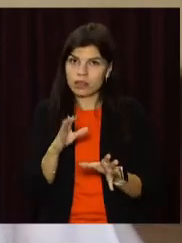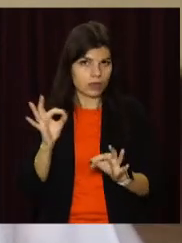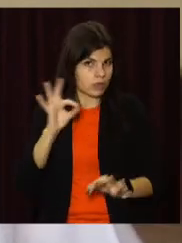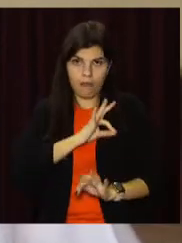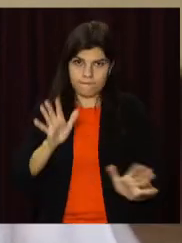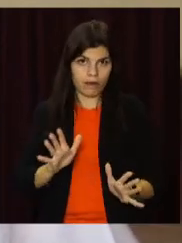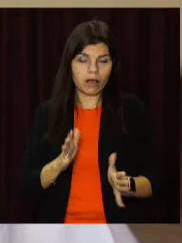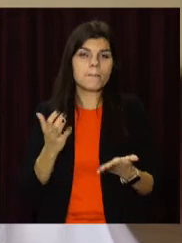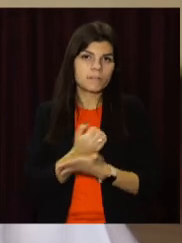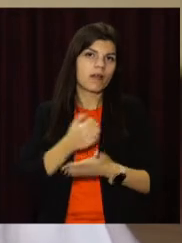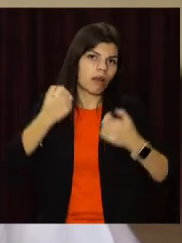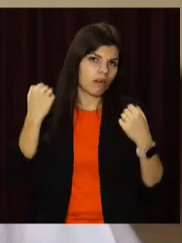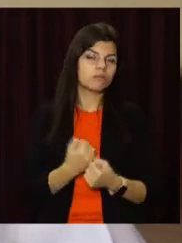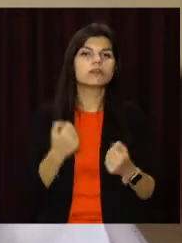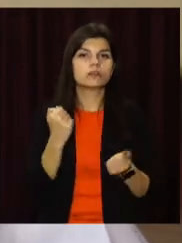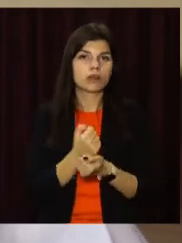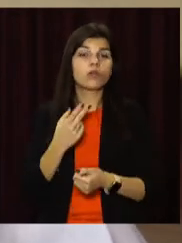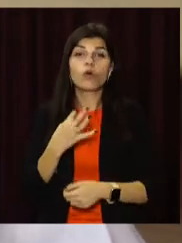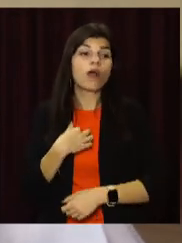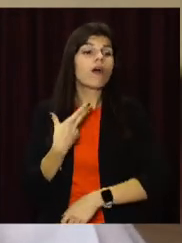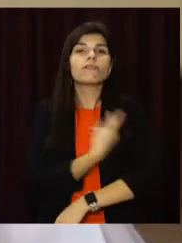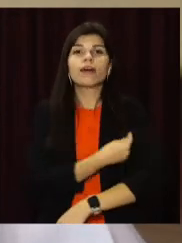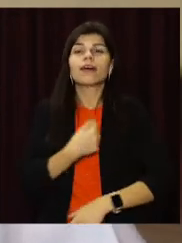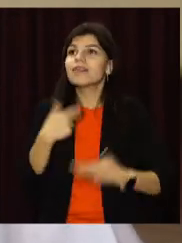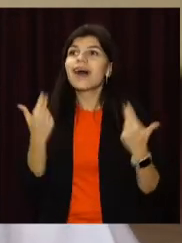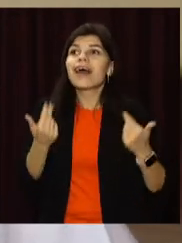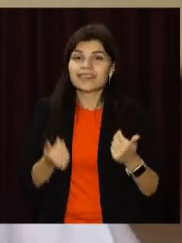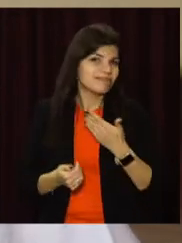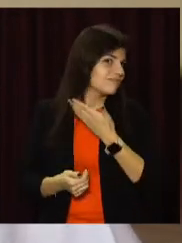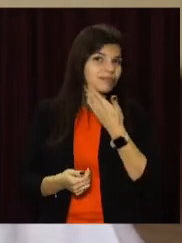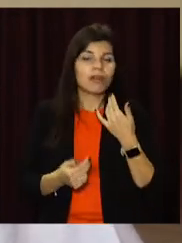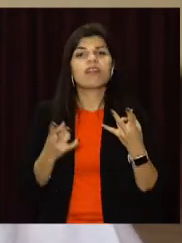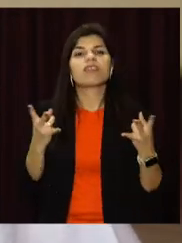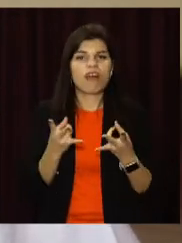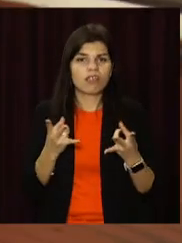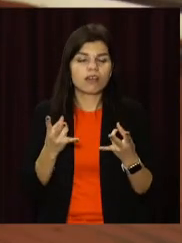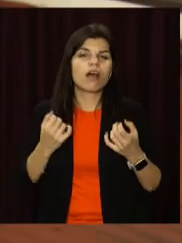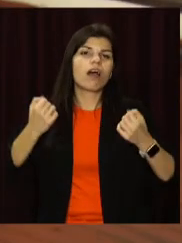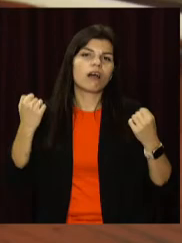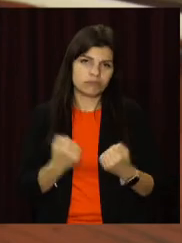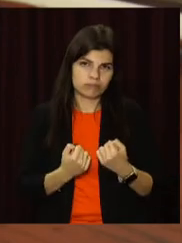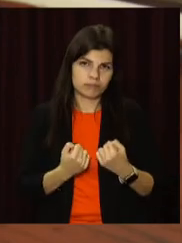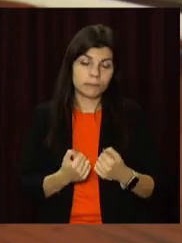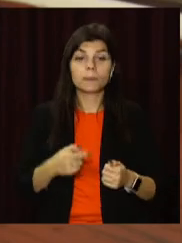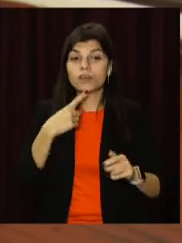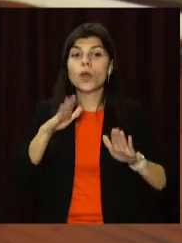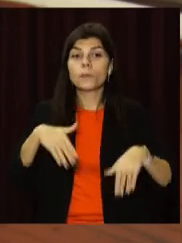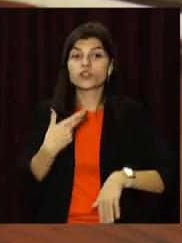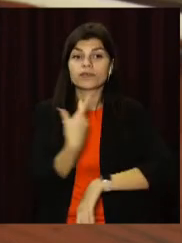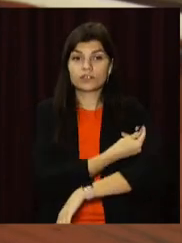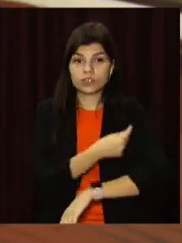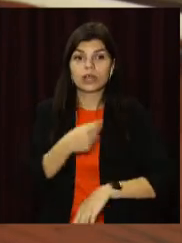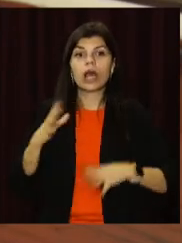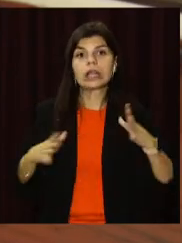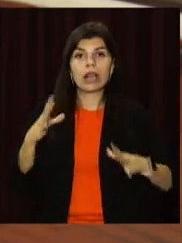прийшлося робити вакцинацію. Не скажеш, в восторгі від цього, але треба було, і зробили. Після щеплення навіть відмовилась